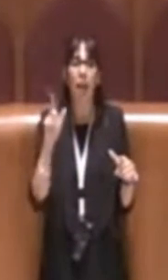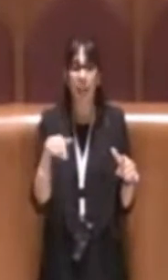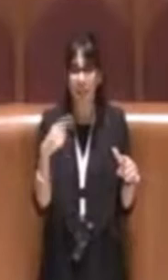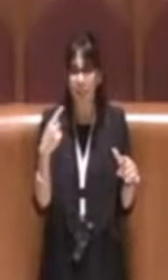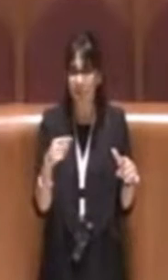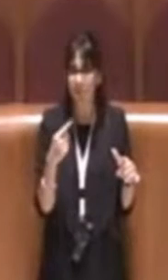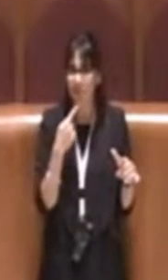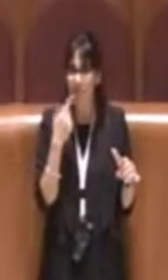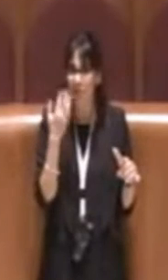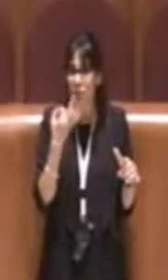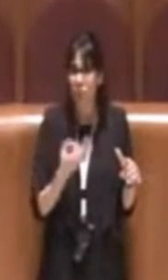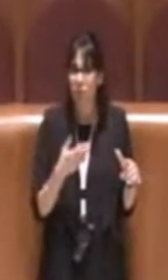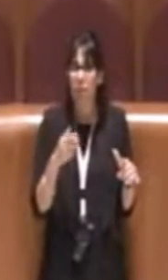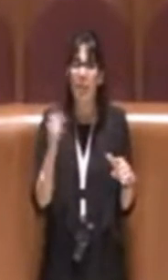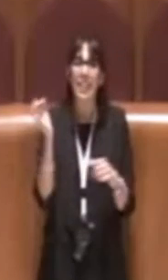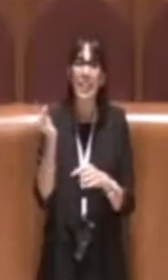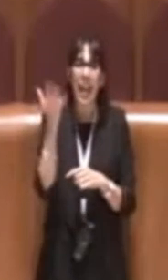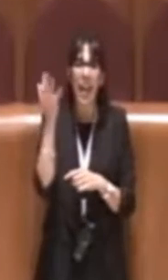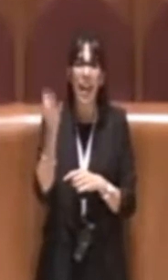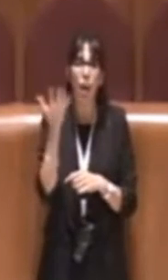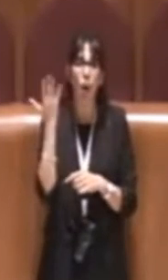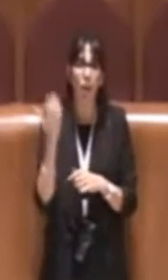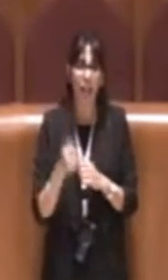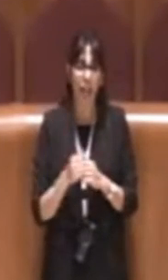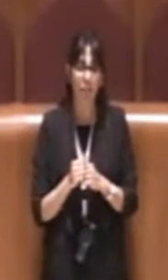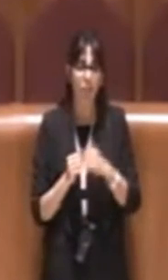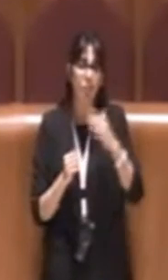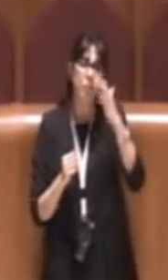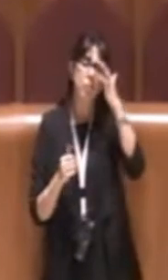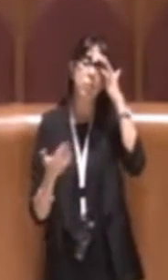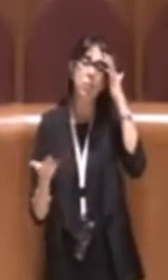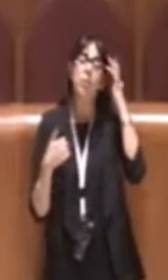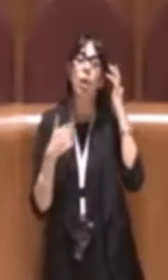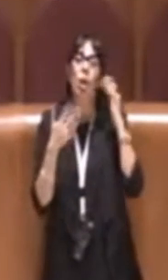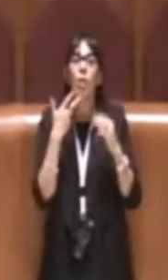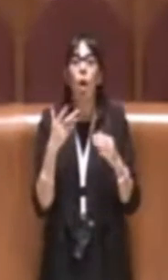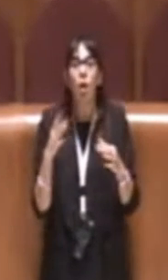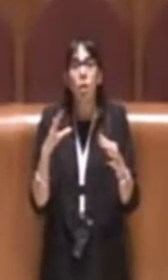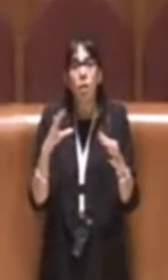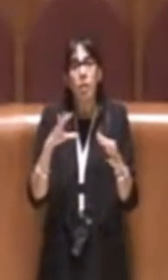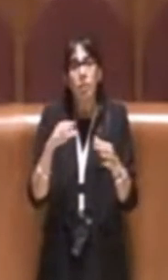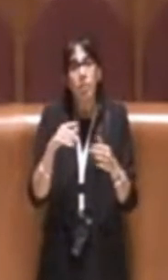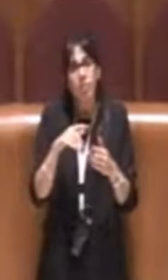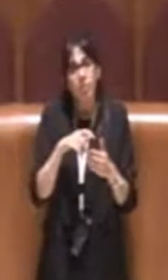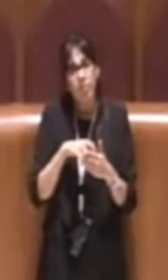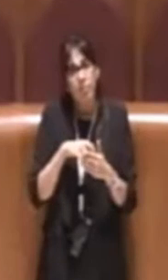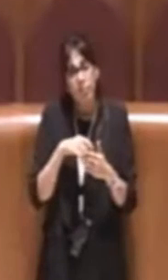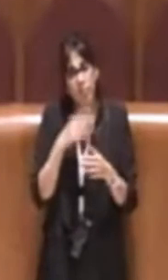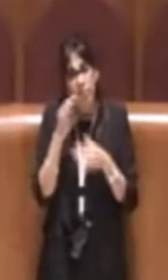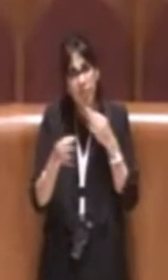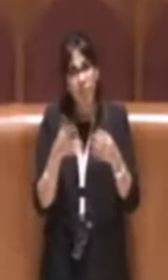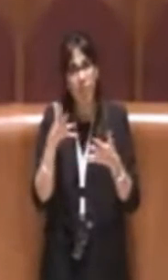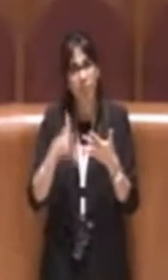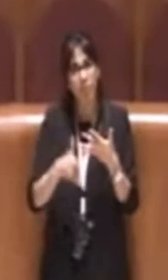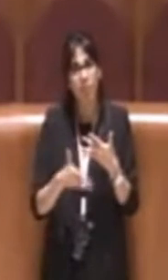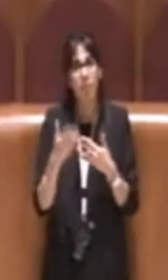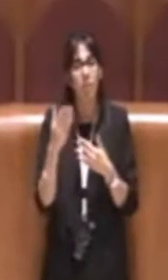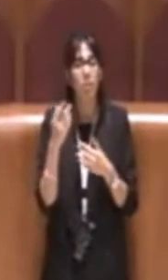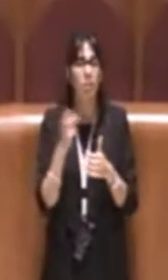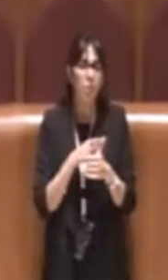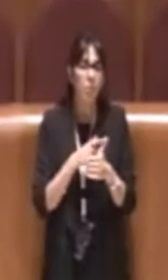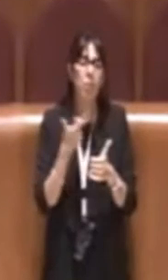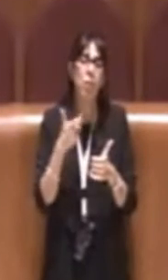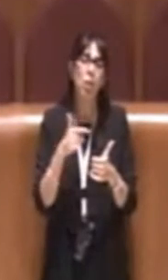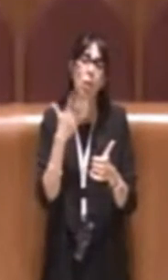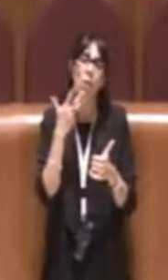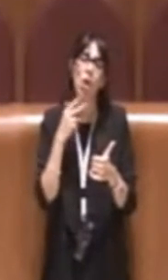giustamente delle deroghe. Mi voglio soffermare perché innanzitutto per rispondere sempre anche ai consiglieri di opposizione